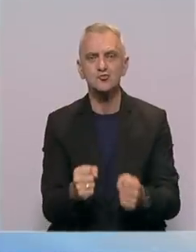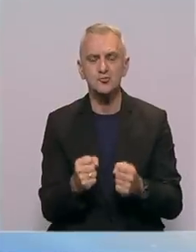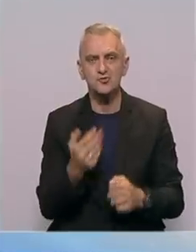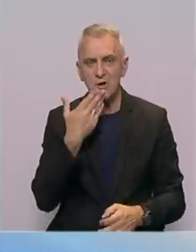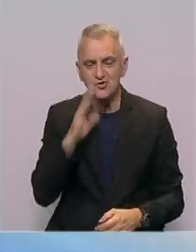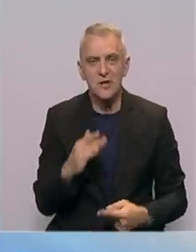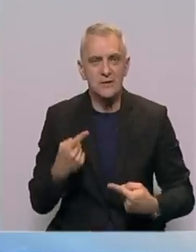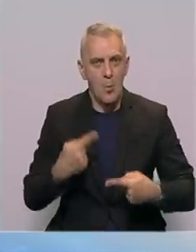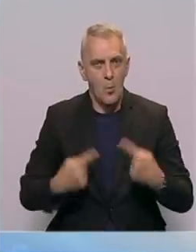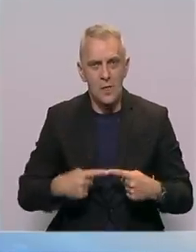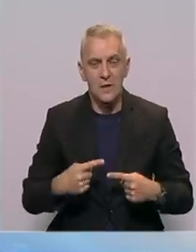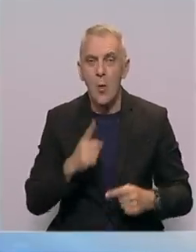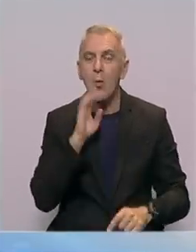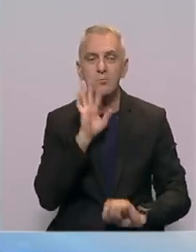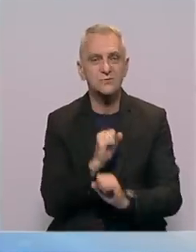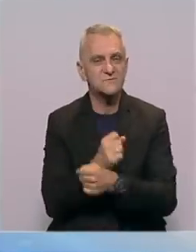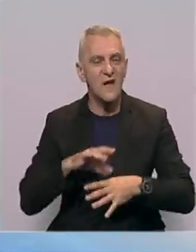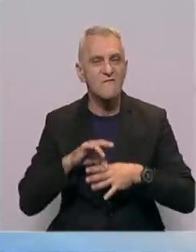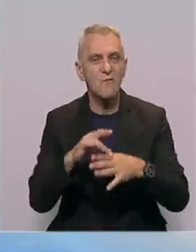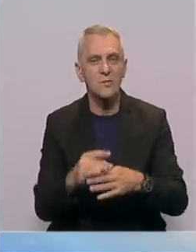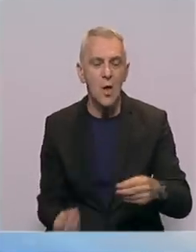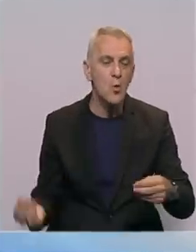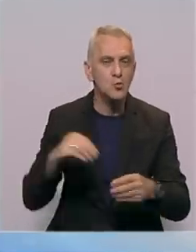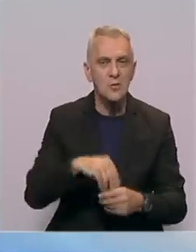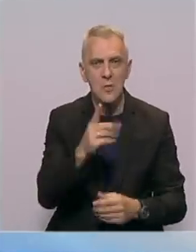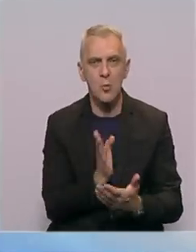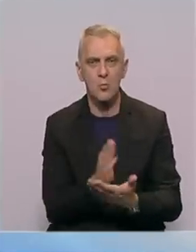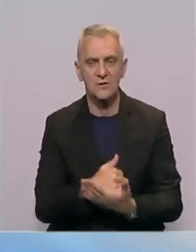štetnih politika koje BiH vode u dodatne podjele.